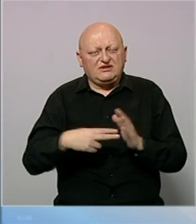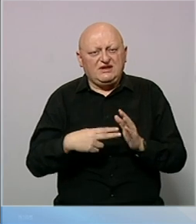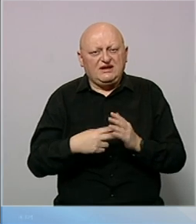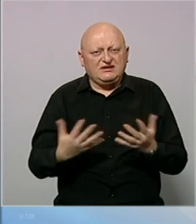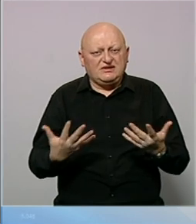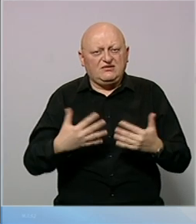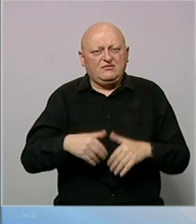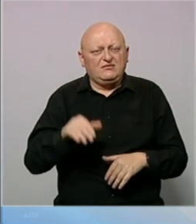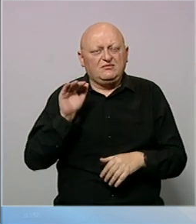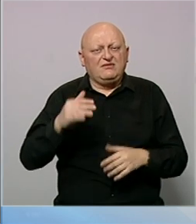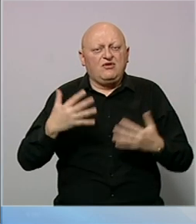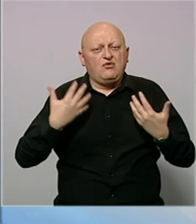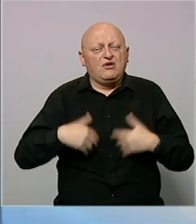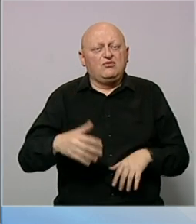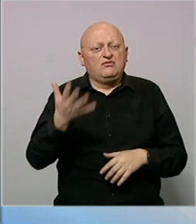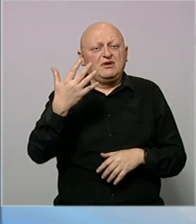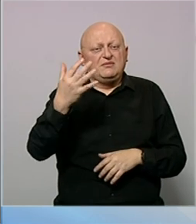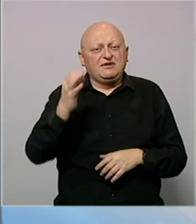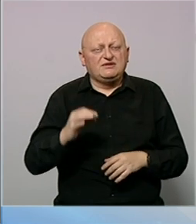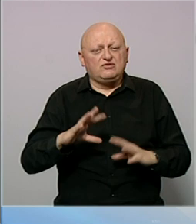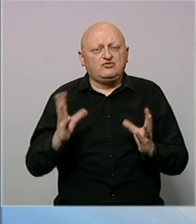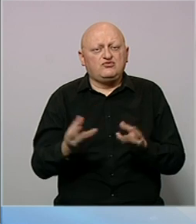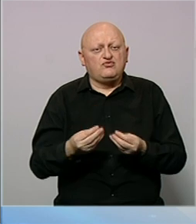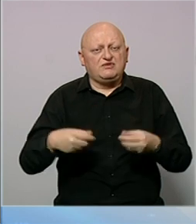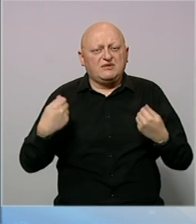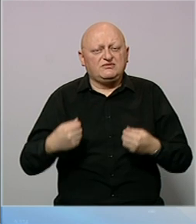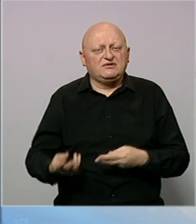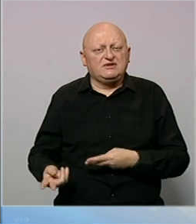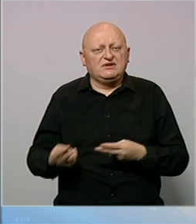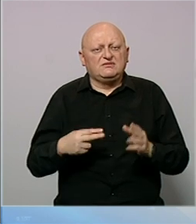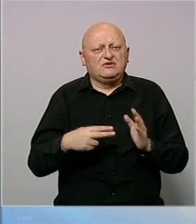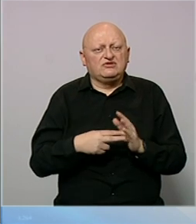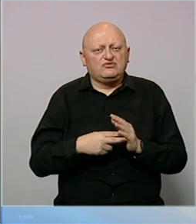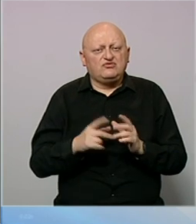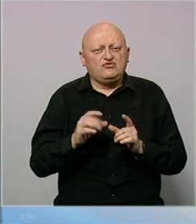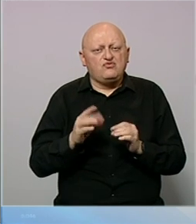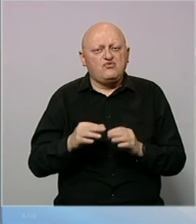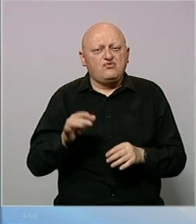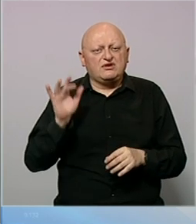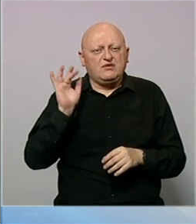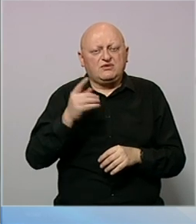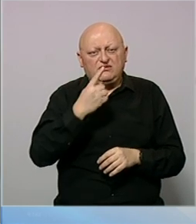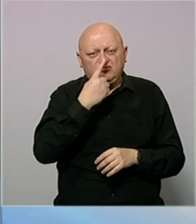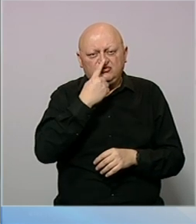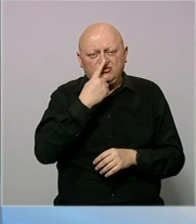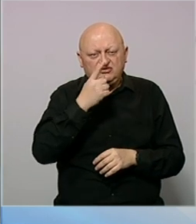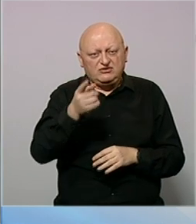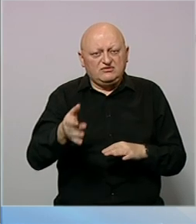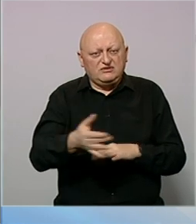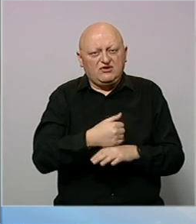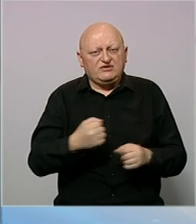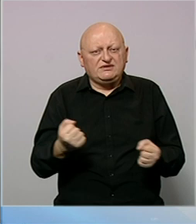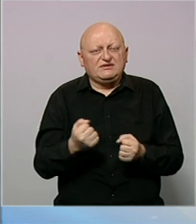nacionalna energetska kompanija prijavila je gubitak 50% ukupnih kapaciteta isporuke struje. Ukrajina je opužila